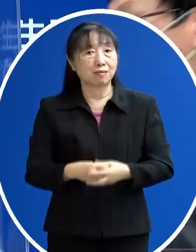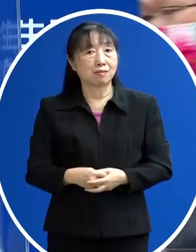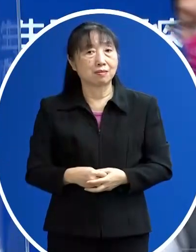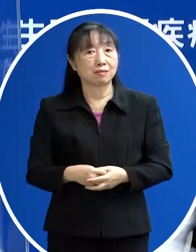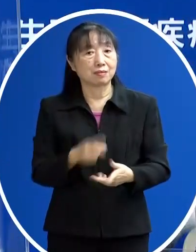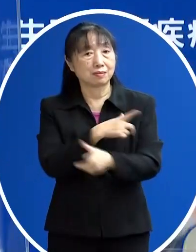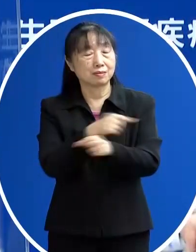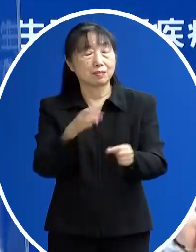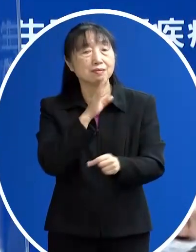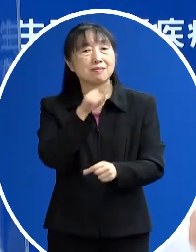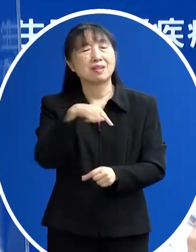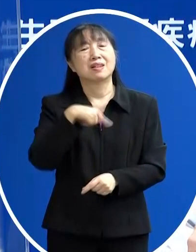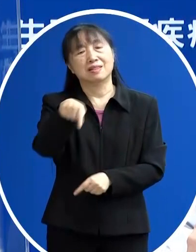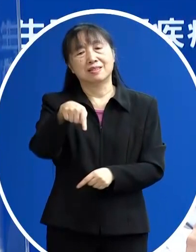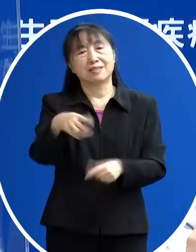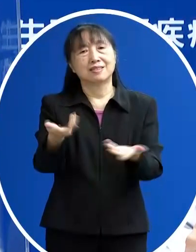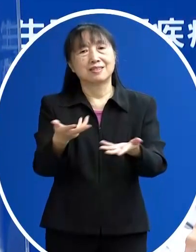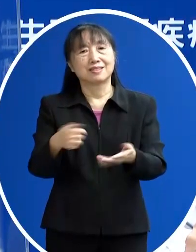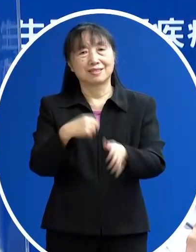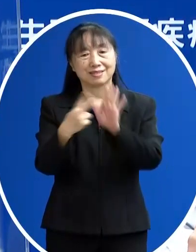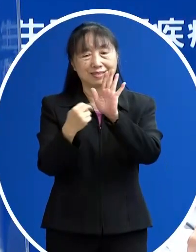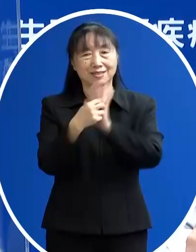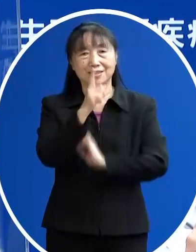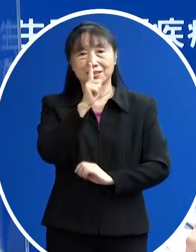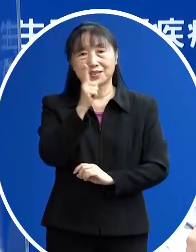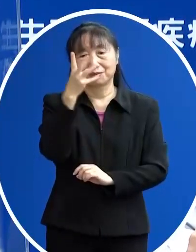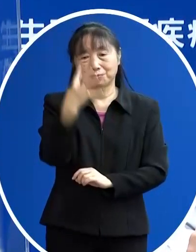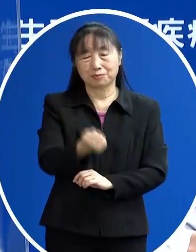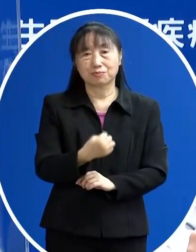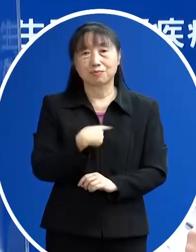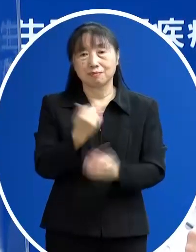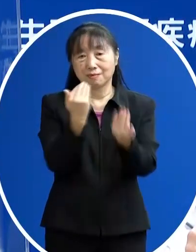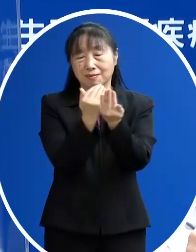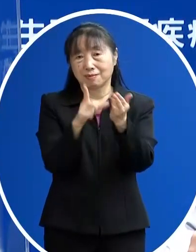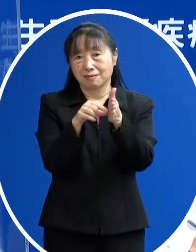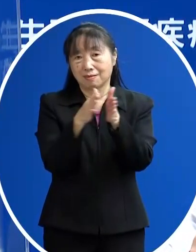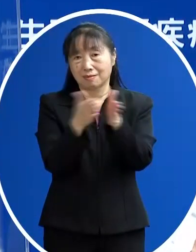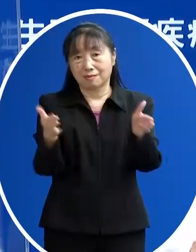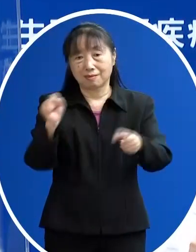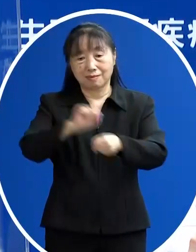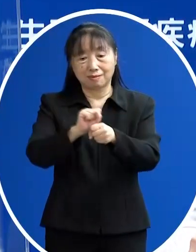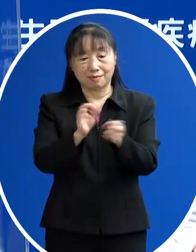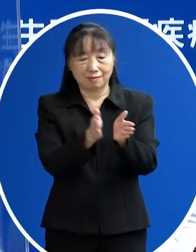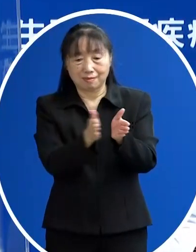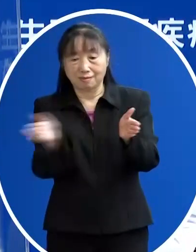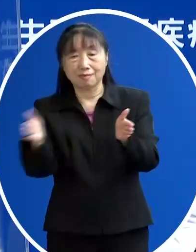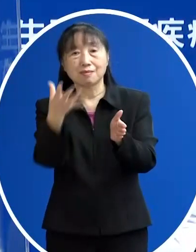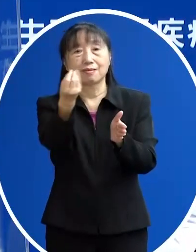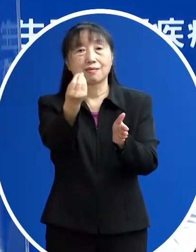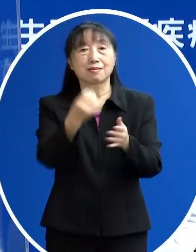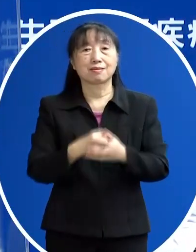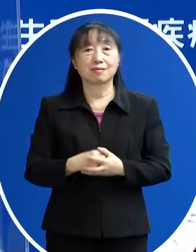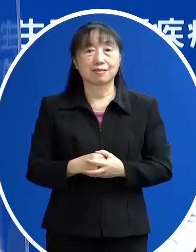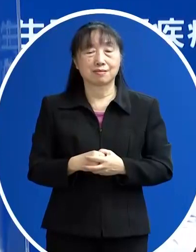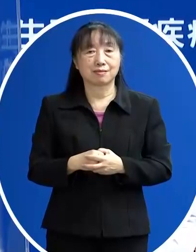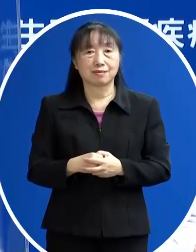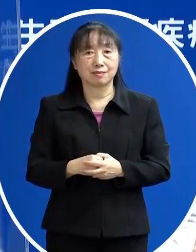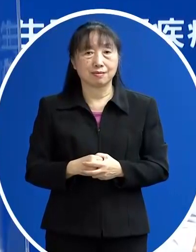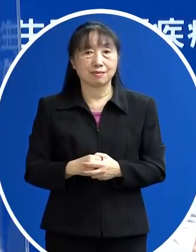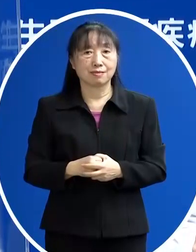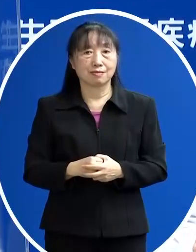這位已經解釋過很多次了 現在潛伏期並沒有增長的一個 增長減伏期的情形